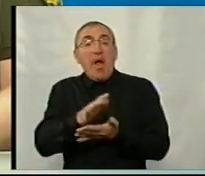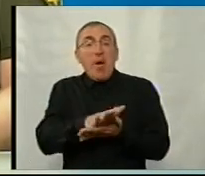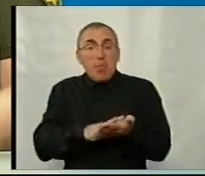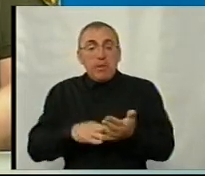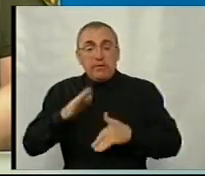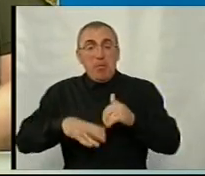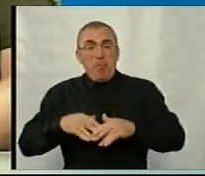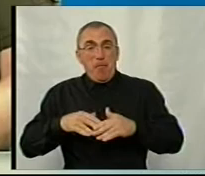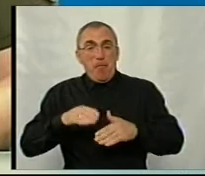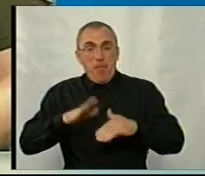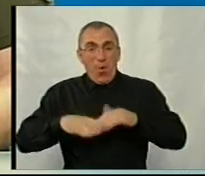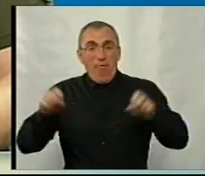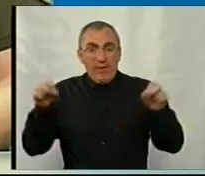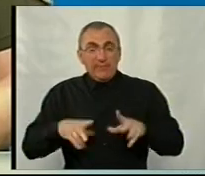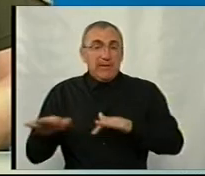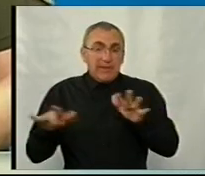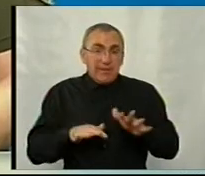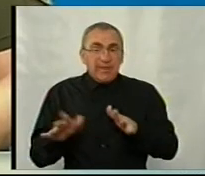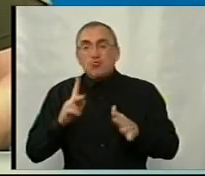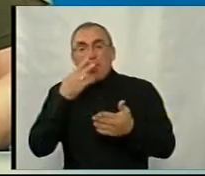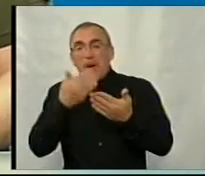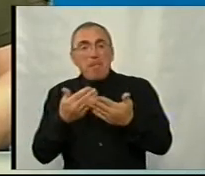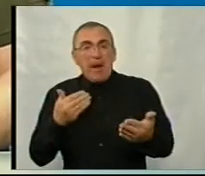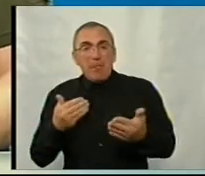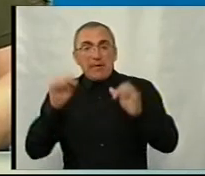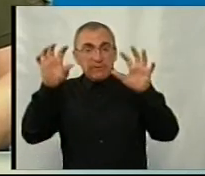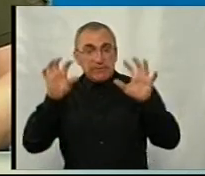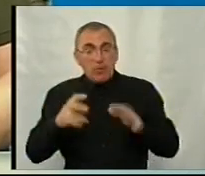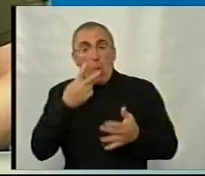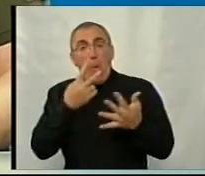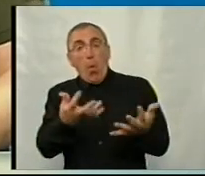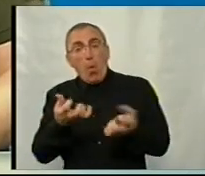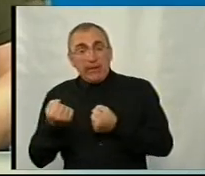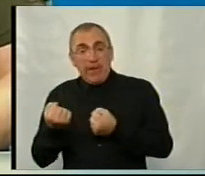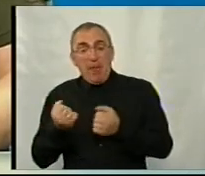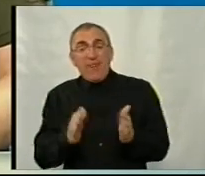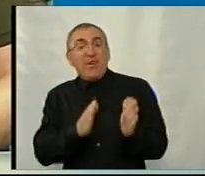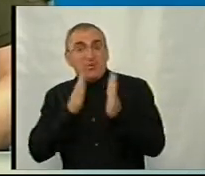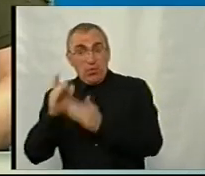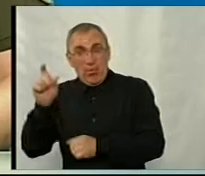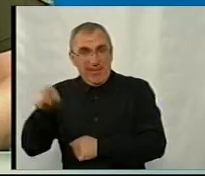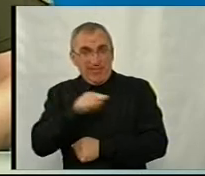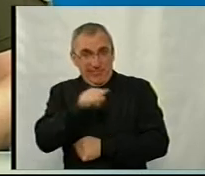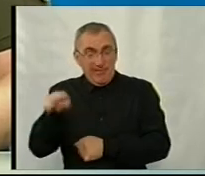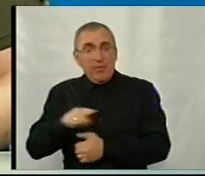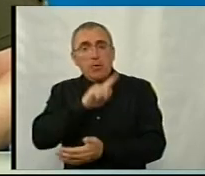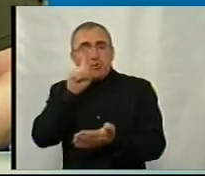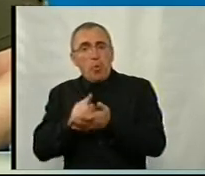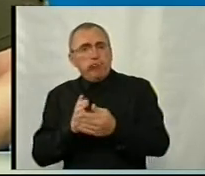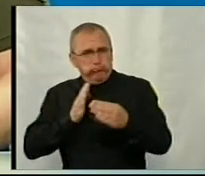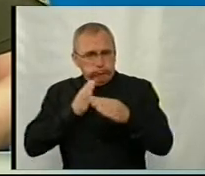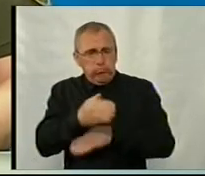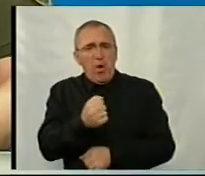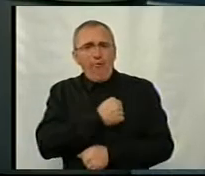професійної діяльності або за інших обставин непередбачених законів, отримав відсрочку, він зобов'язаний з'явитись до